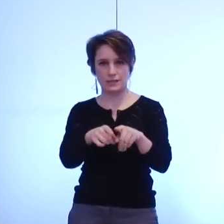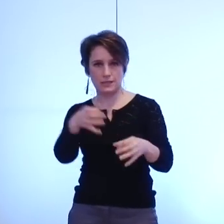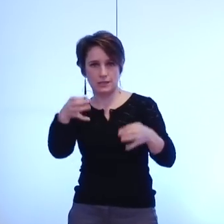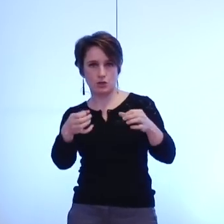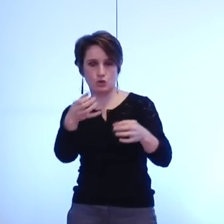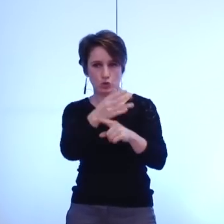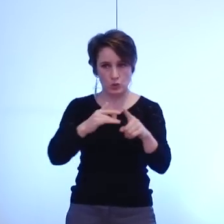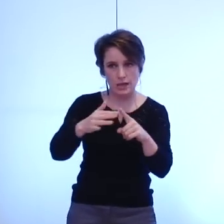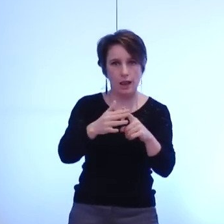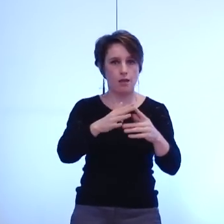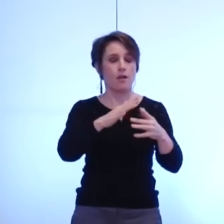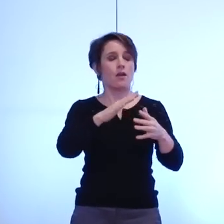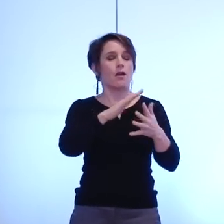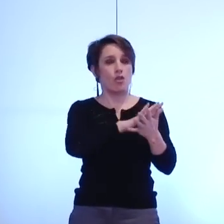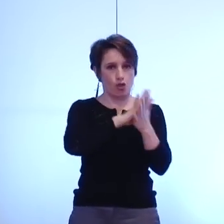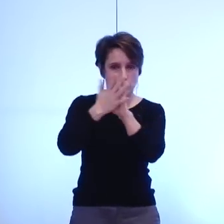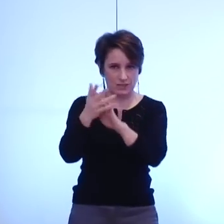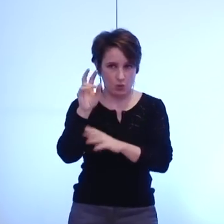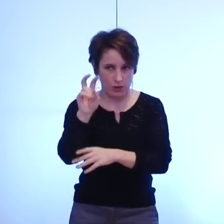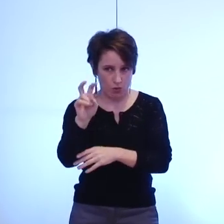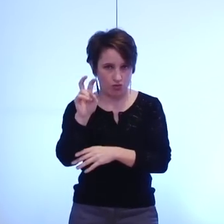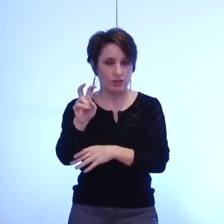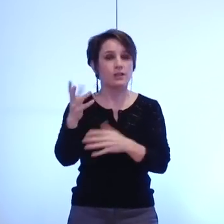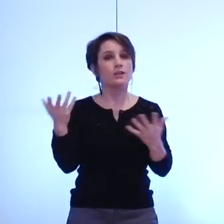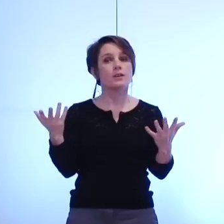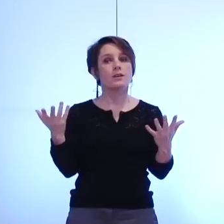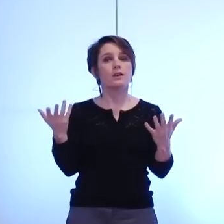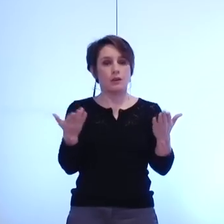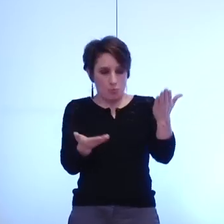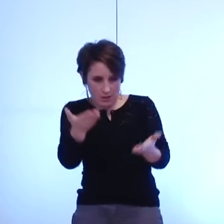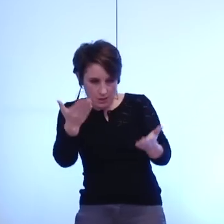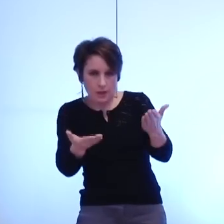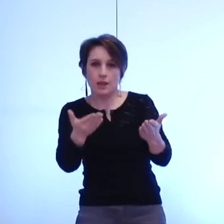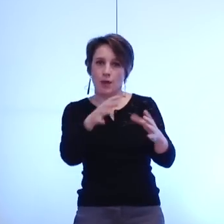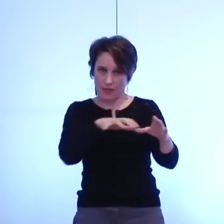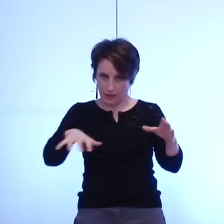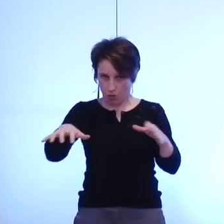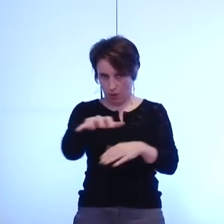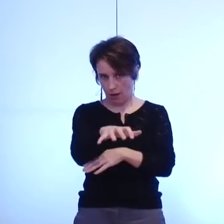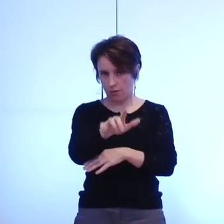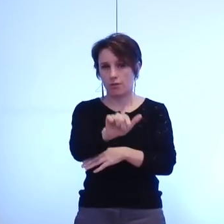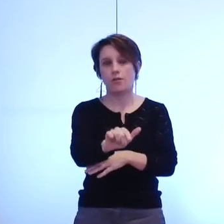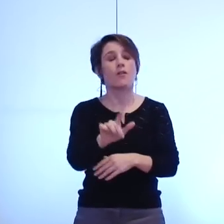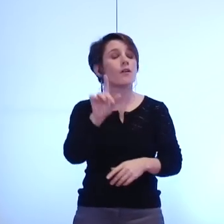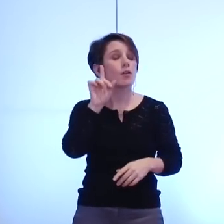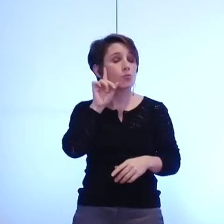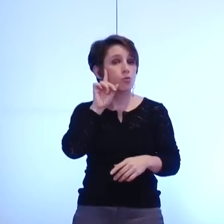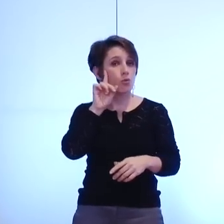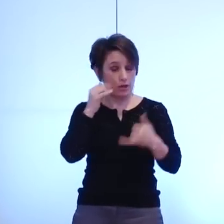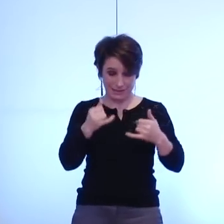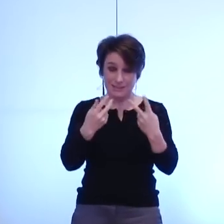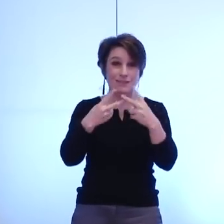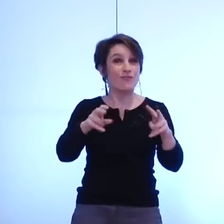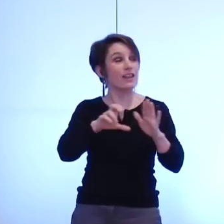et de la transition écologique parce que pour la municipalité grenobloise nous sommes